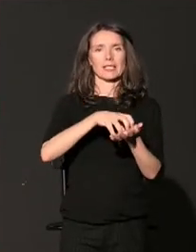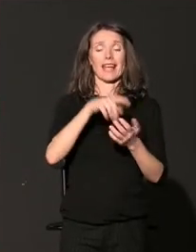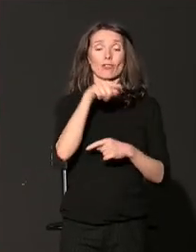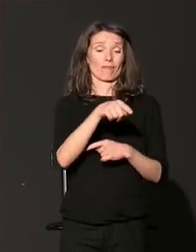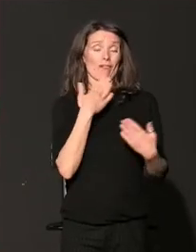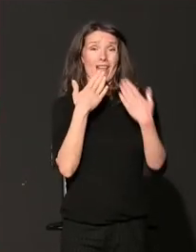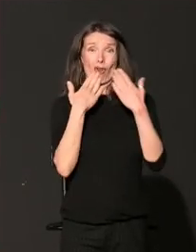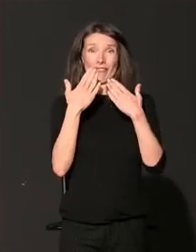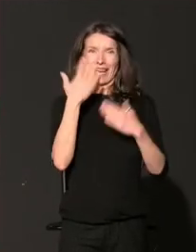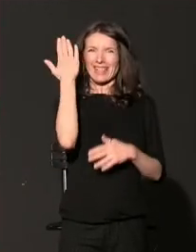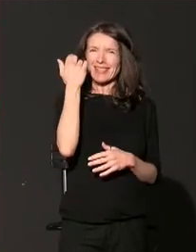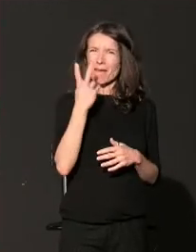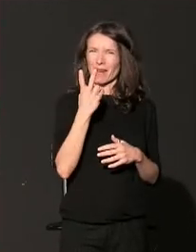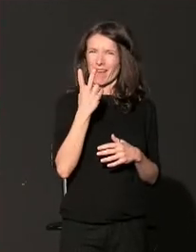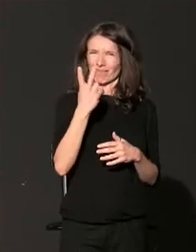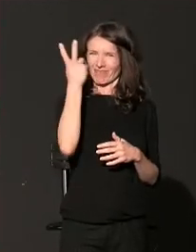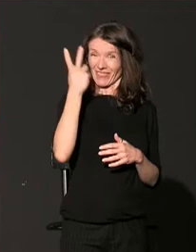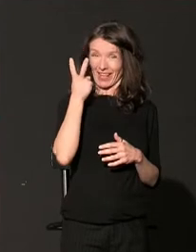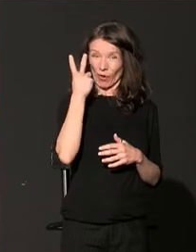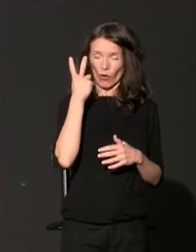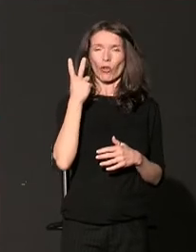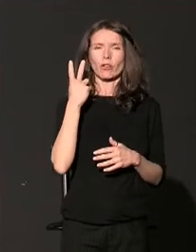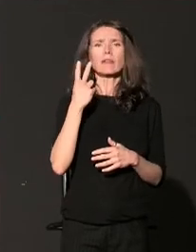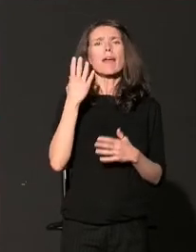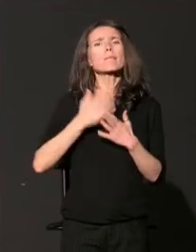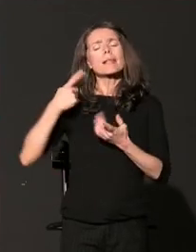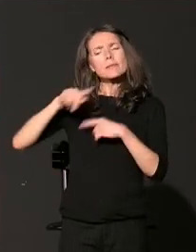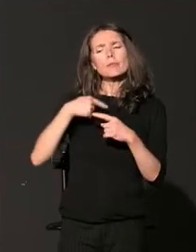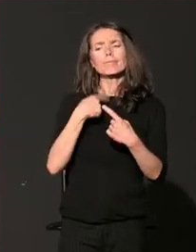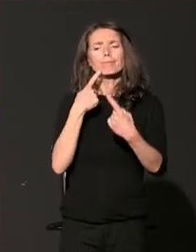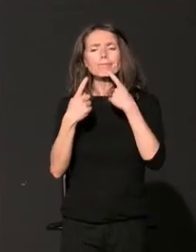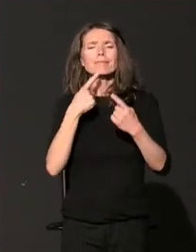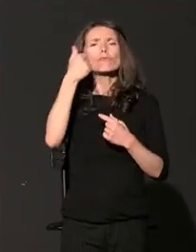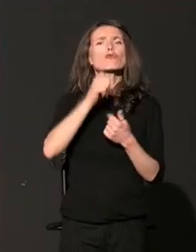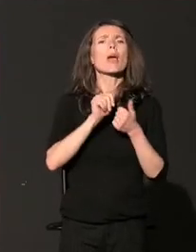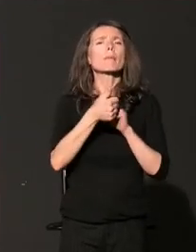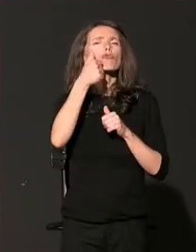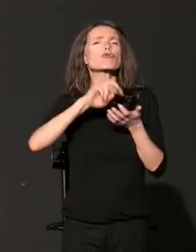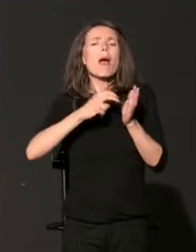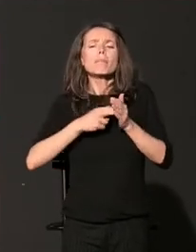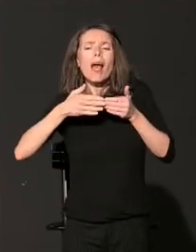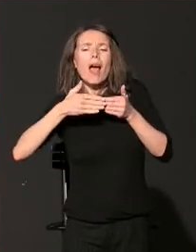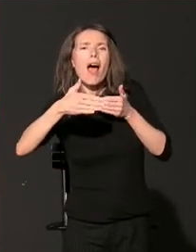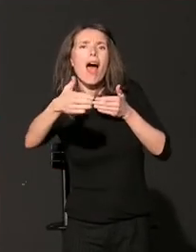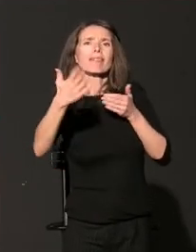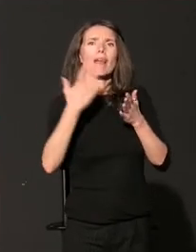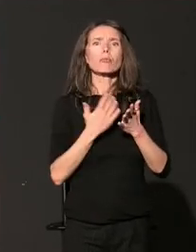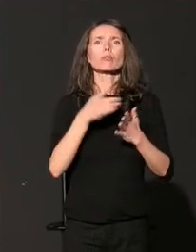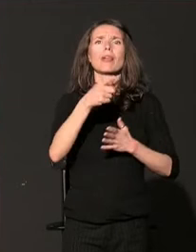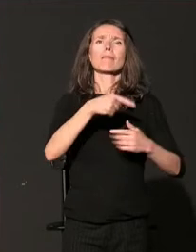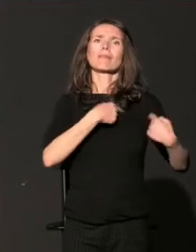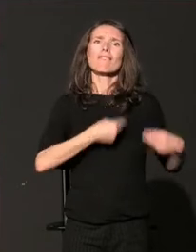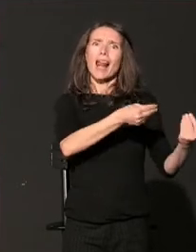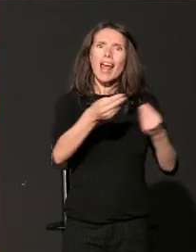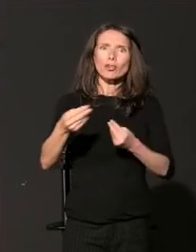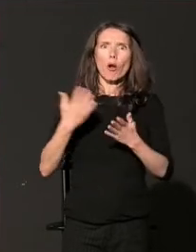organizovali uživo tada, smo razgovarali o nekim prioritetima i planovima za razvoj filantropije u Srbiji koji su, nažalost, trebali